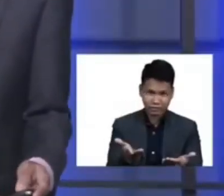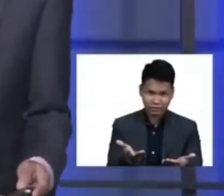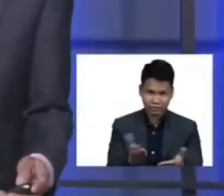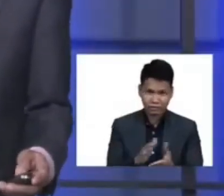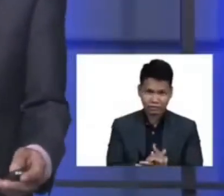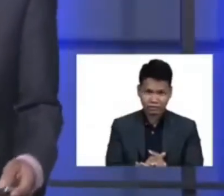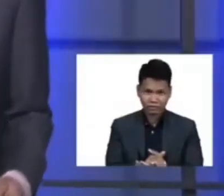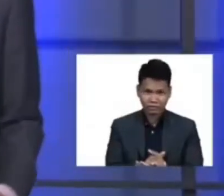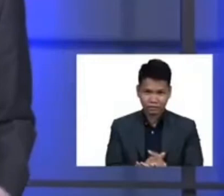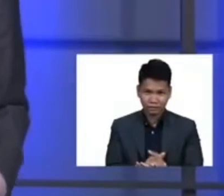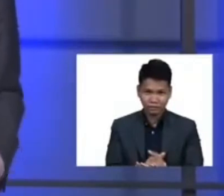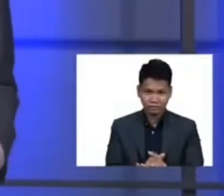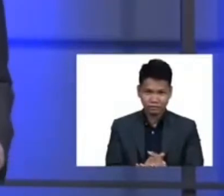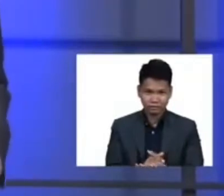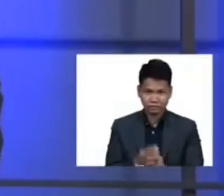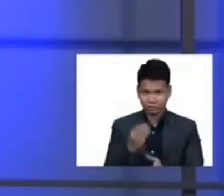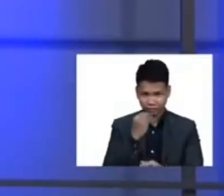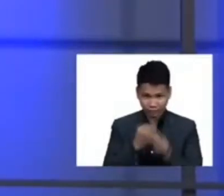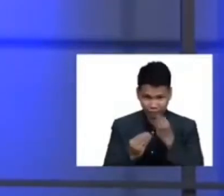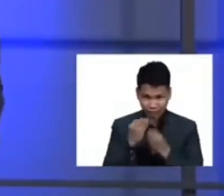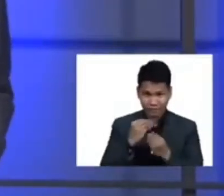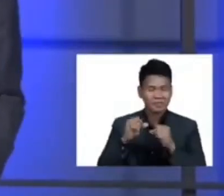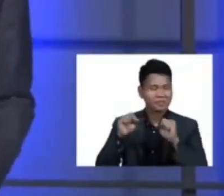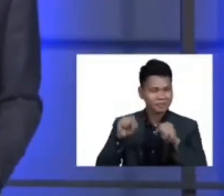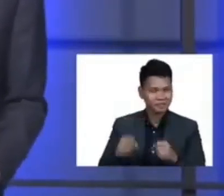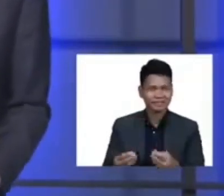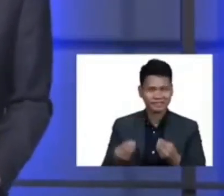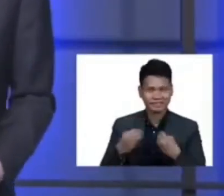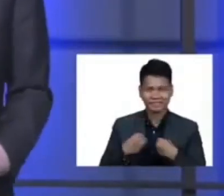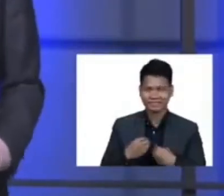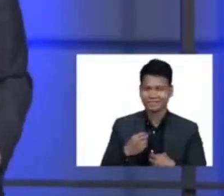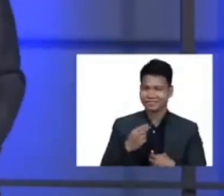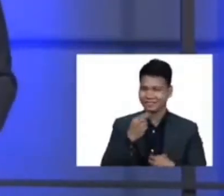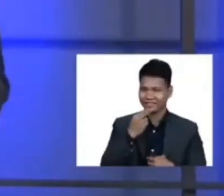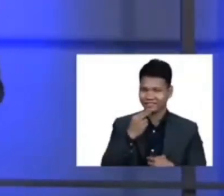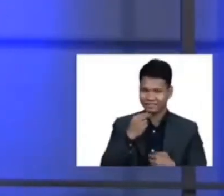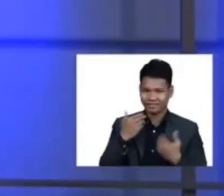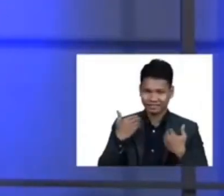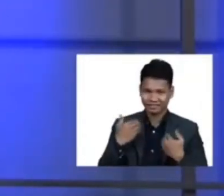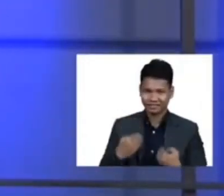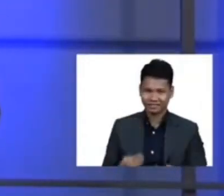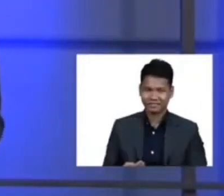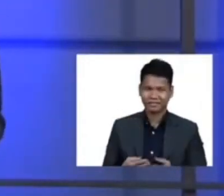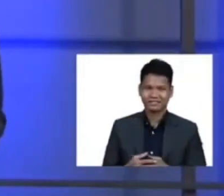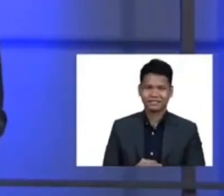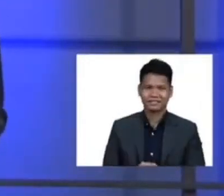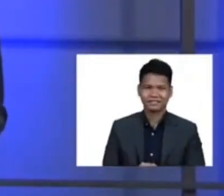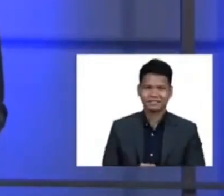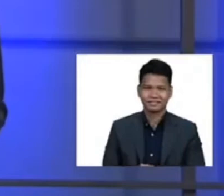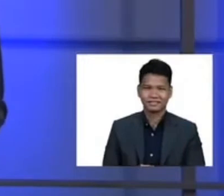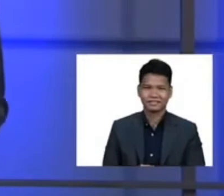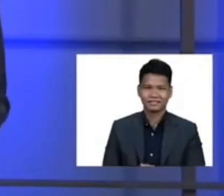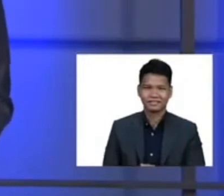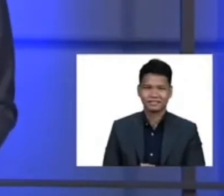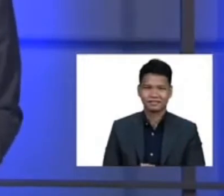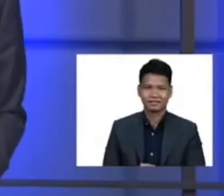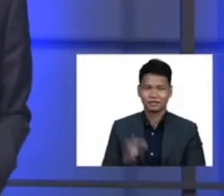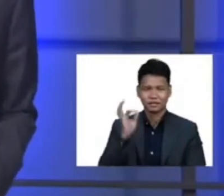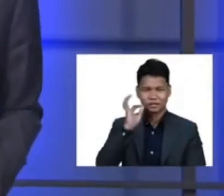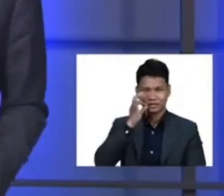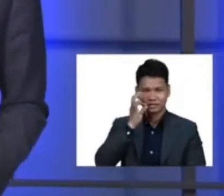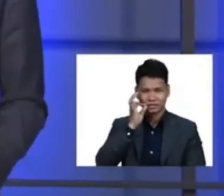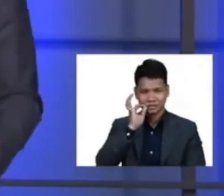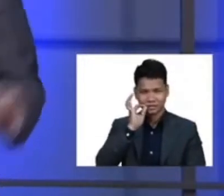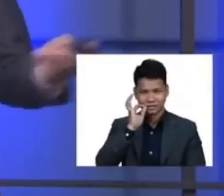sa atin. pagkain na kapagbibigay ng kalusugan ng ating mga katawan. Fruits?